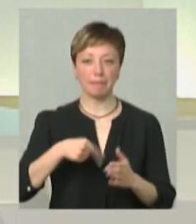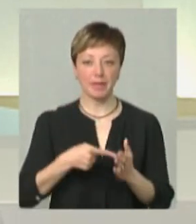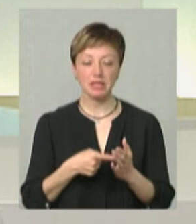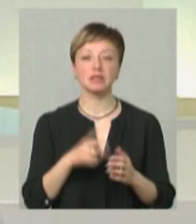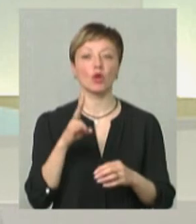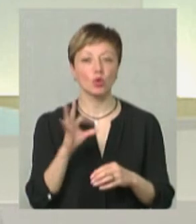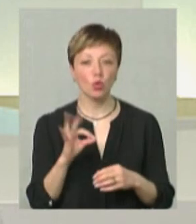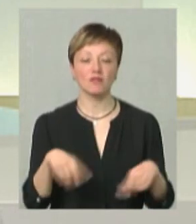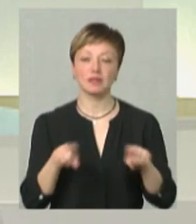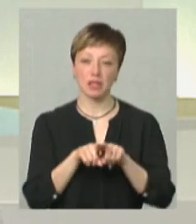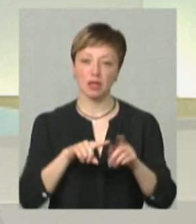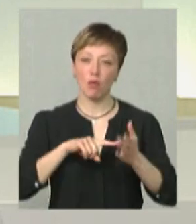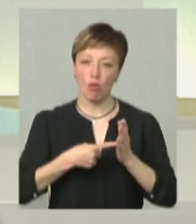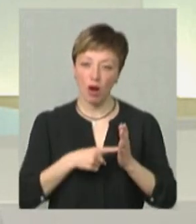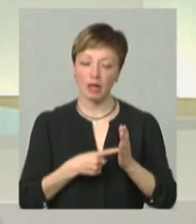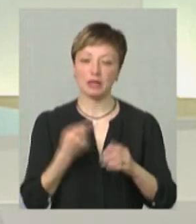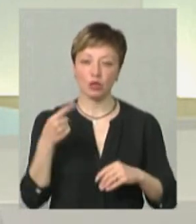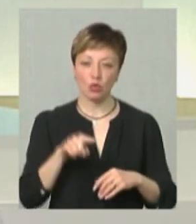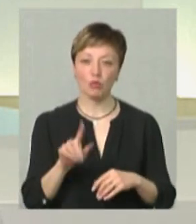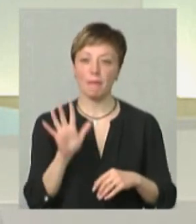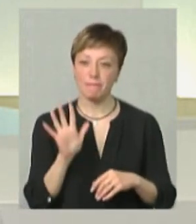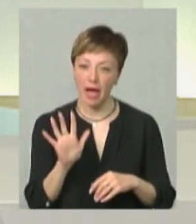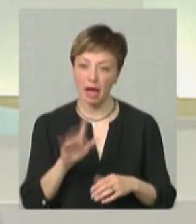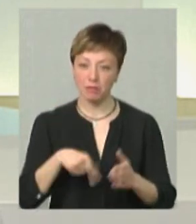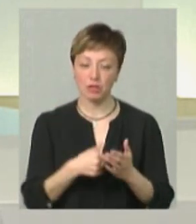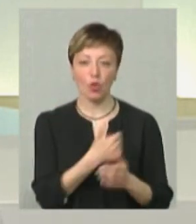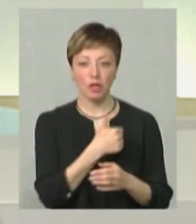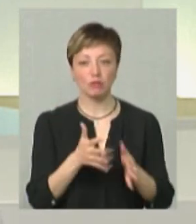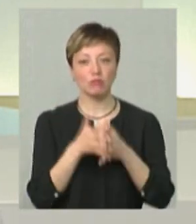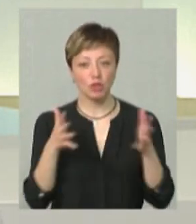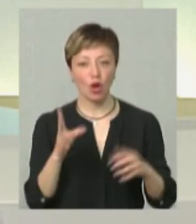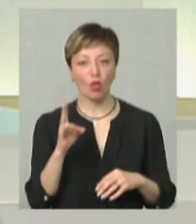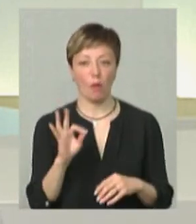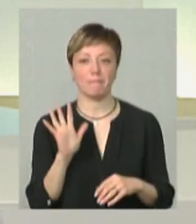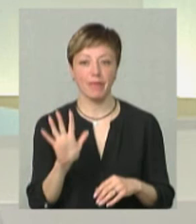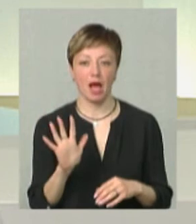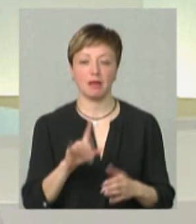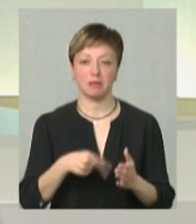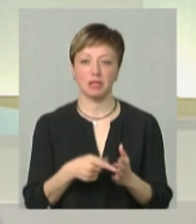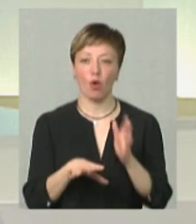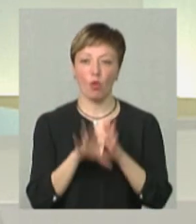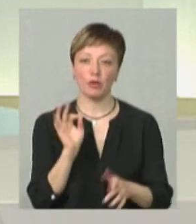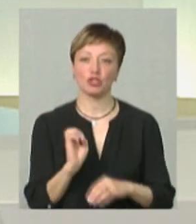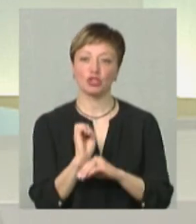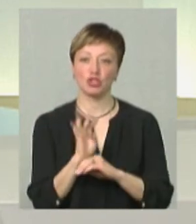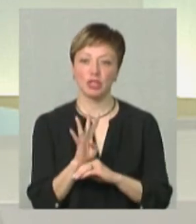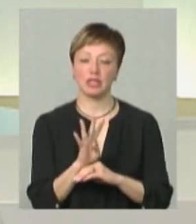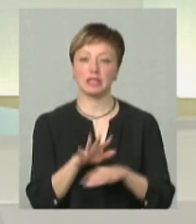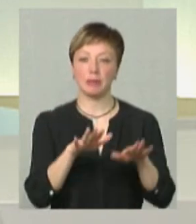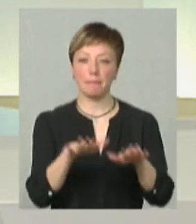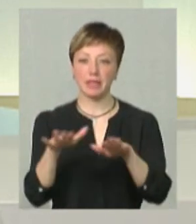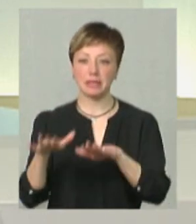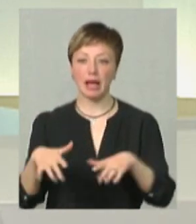але все-таки ми наполягли на тому, що 5 міст, хоч і ось більше, але 5 міст, і обрано 14 пунктів